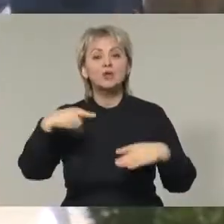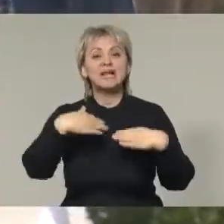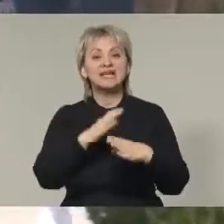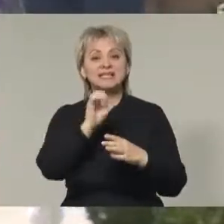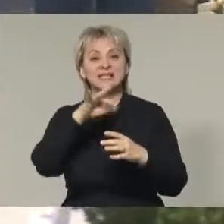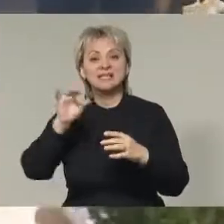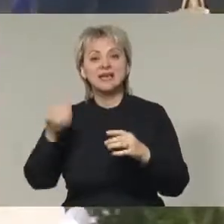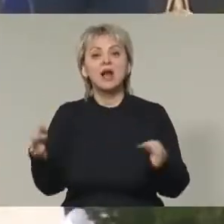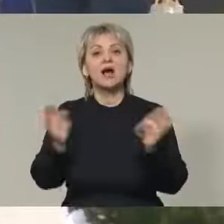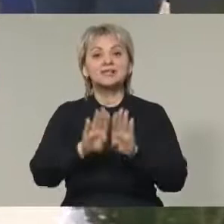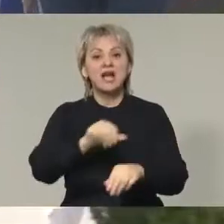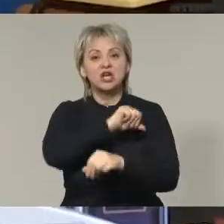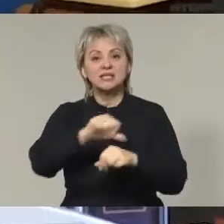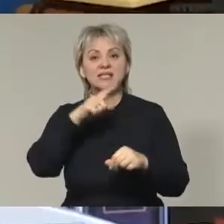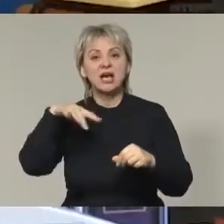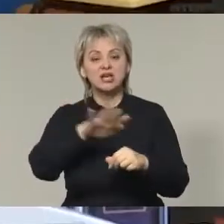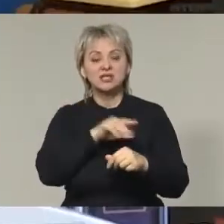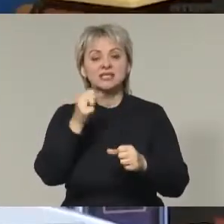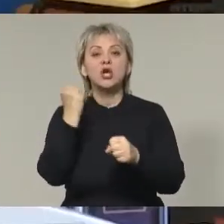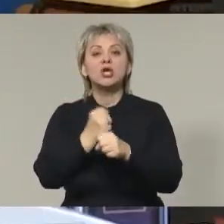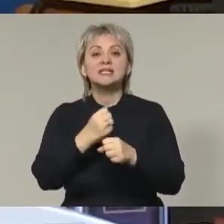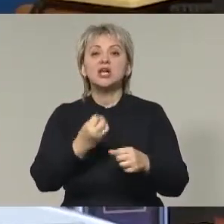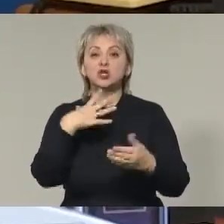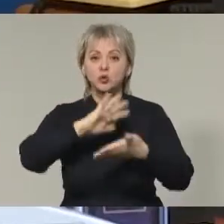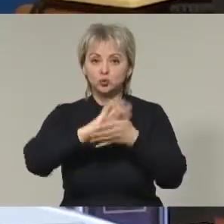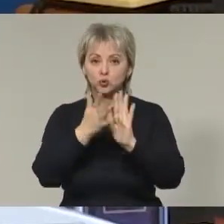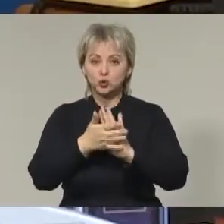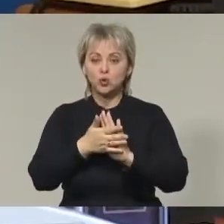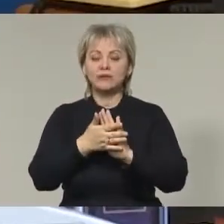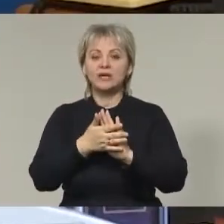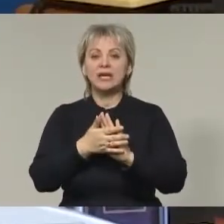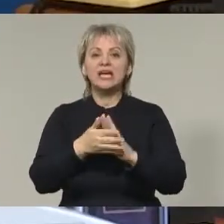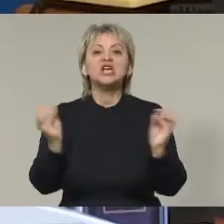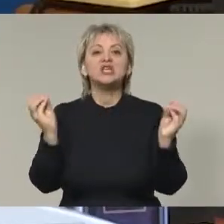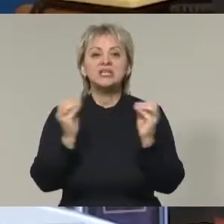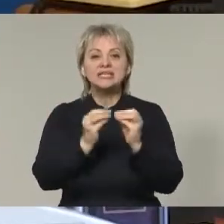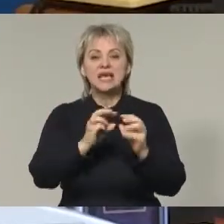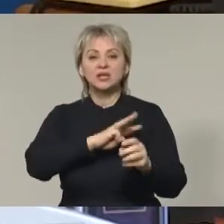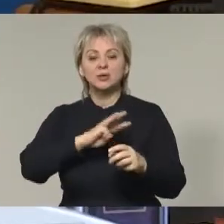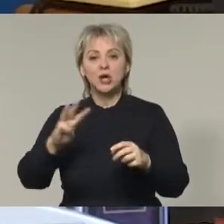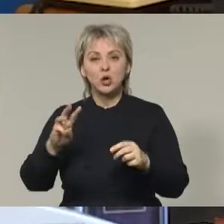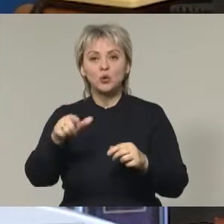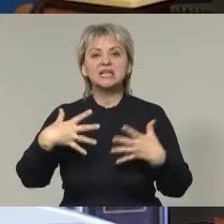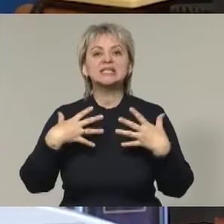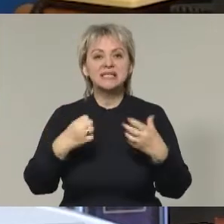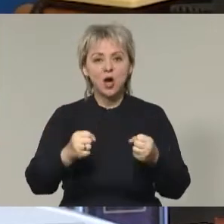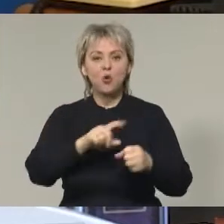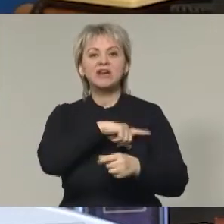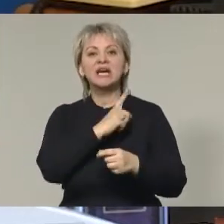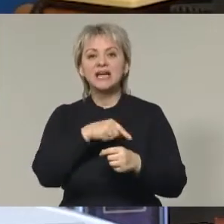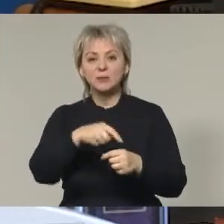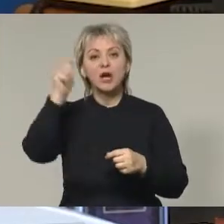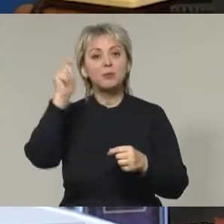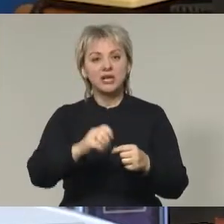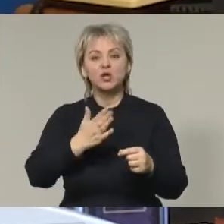СССР остались за границей России. Создать благоприятные условия, и десятки миллионов здоровых, крепких